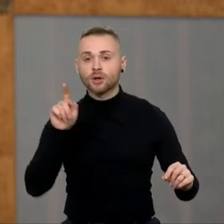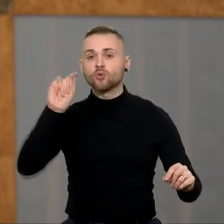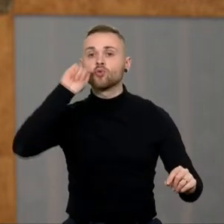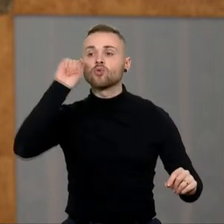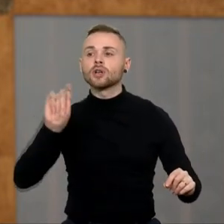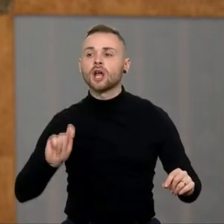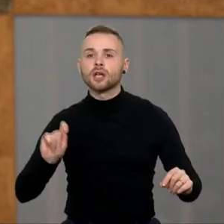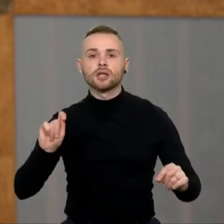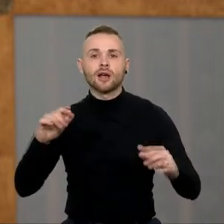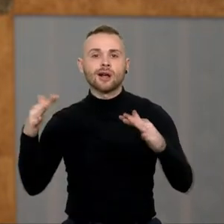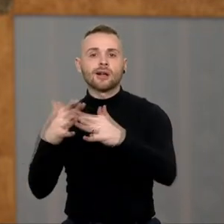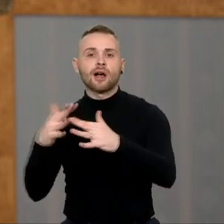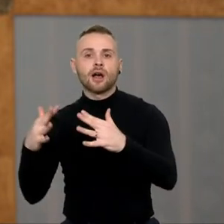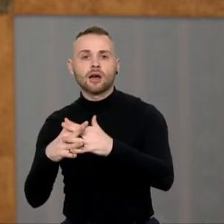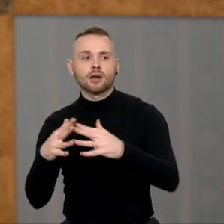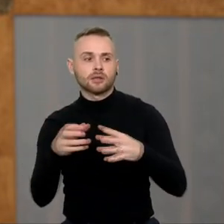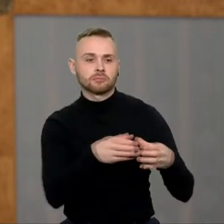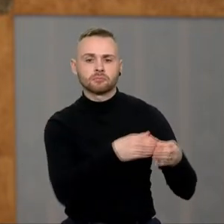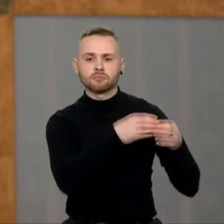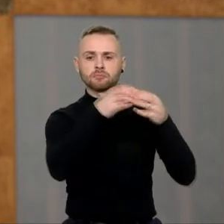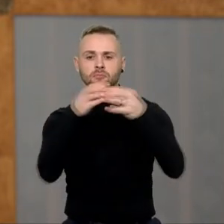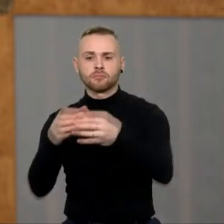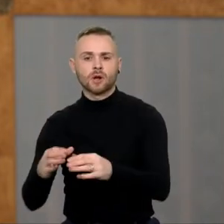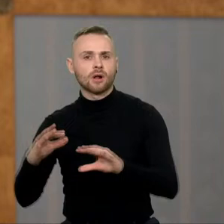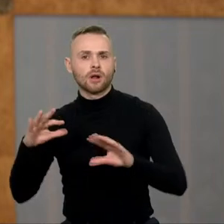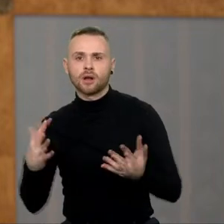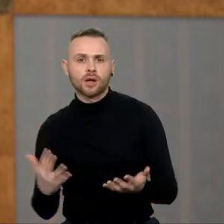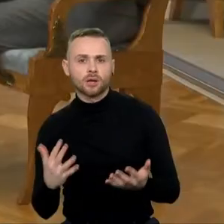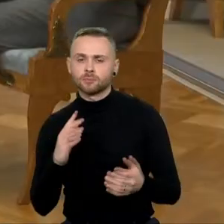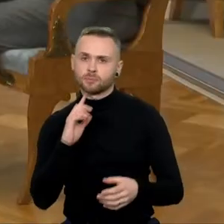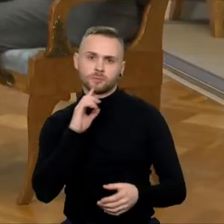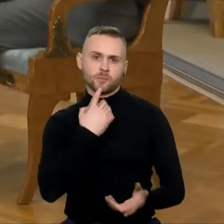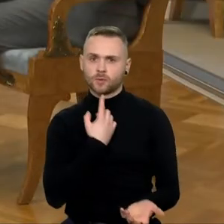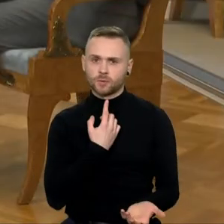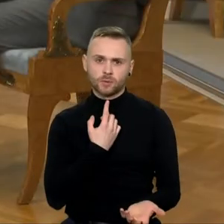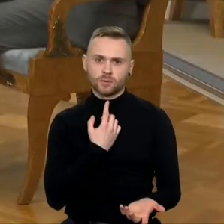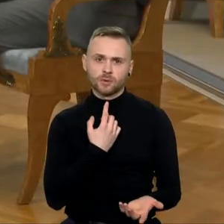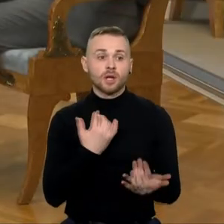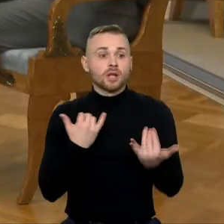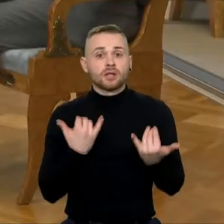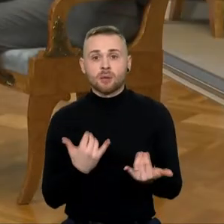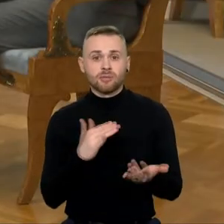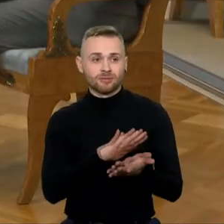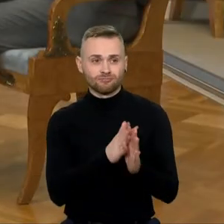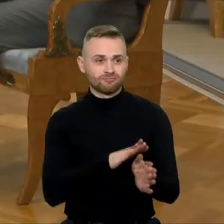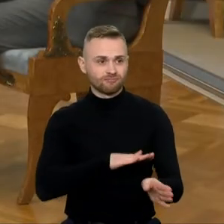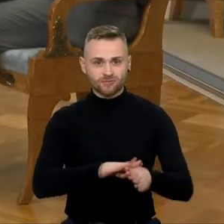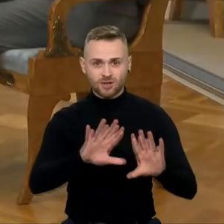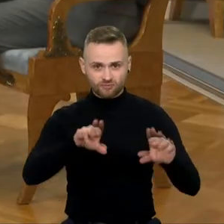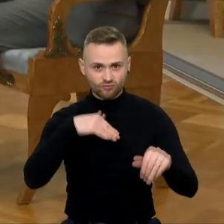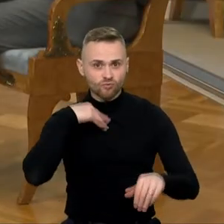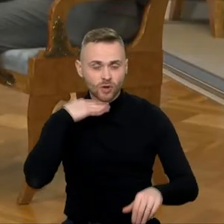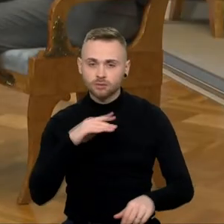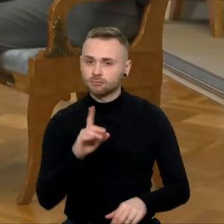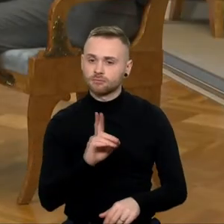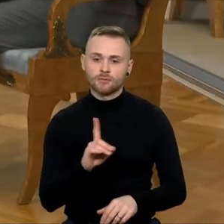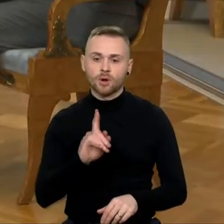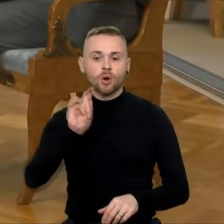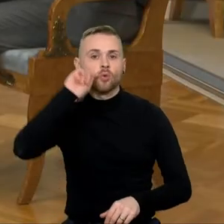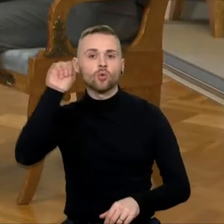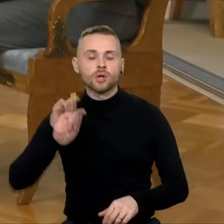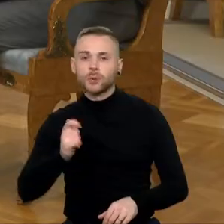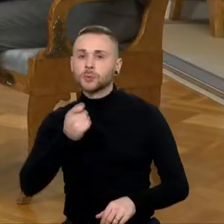Ukrainoje. To, ką mes darome dabar, nepakanka. Ukraina prarado iniciatyvą. Rusija